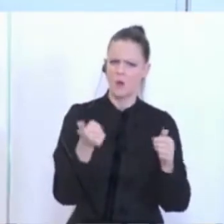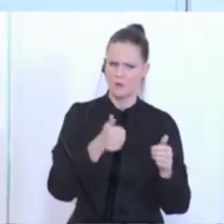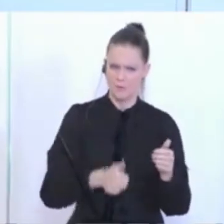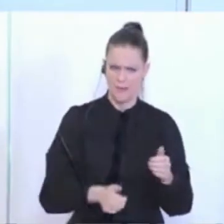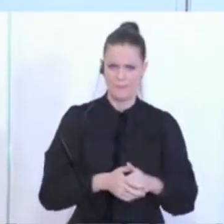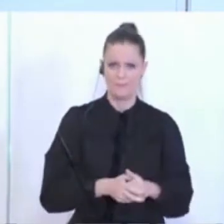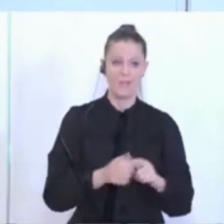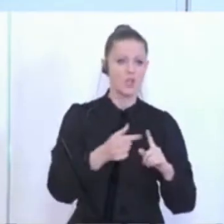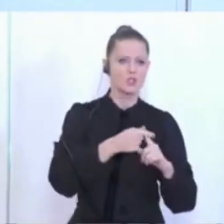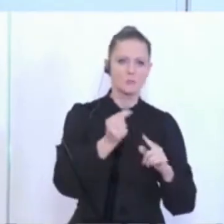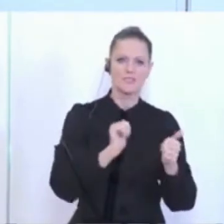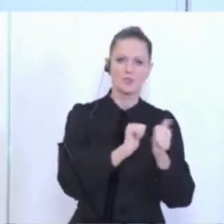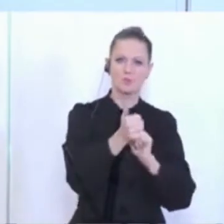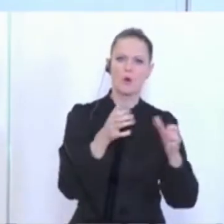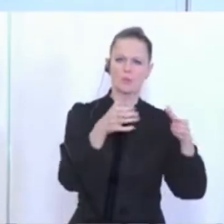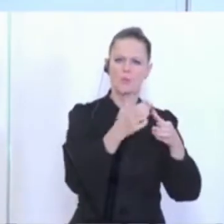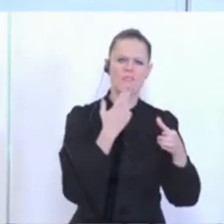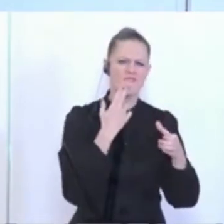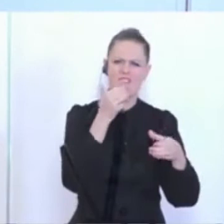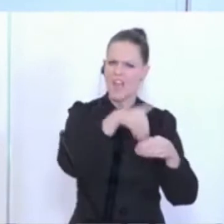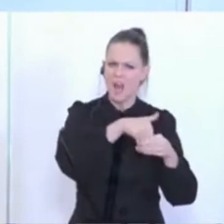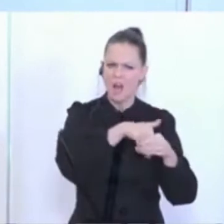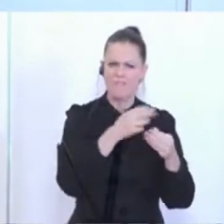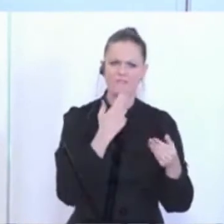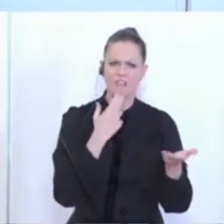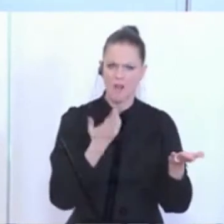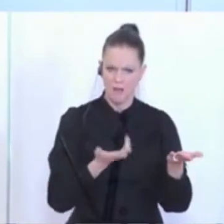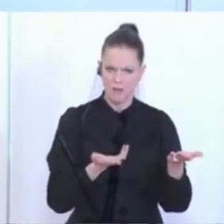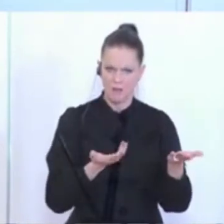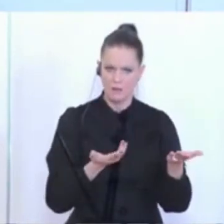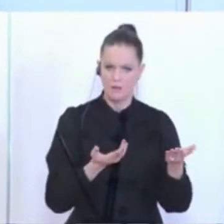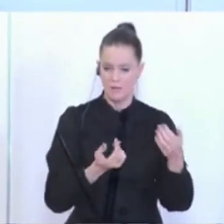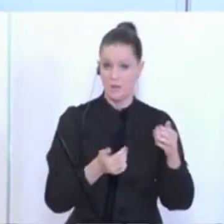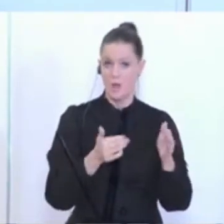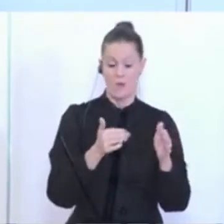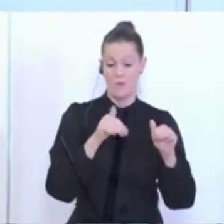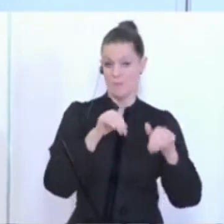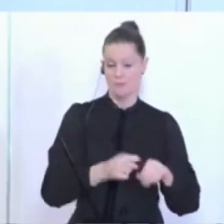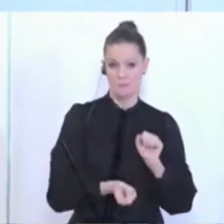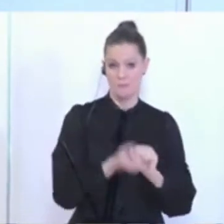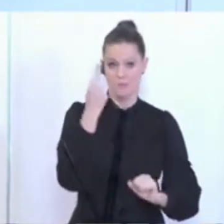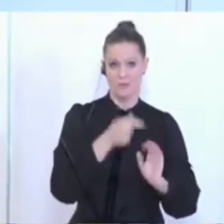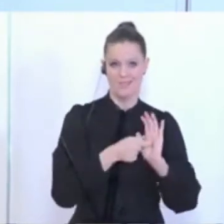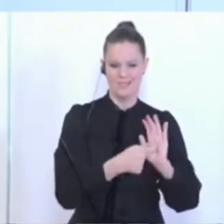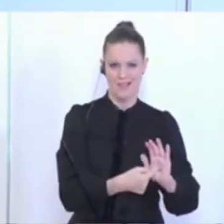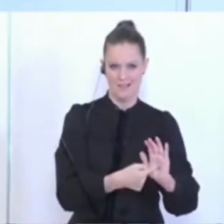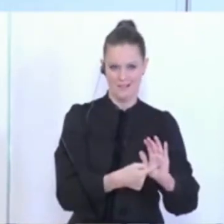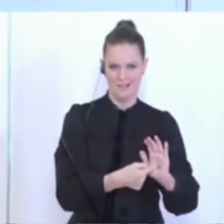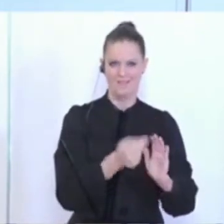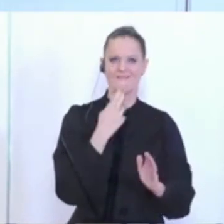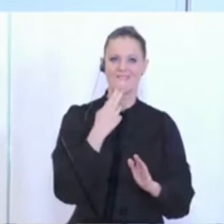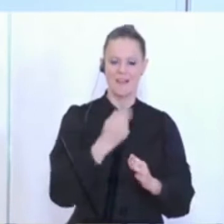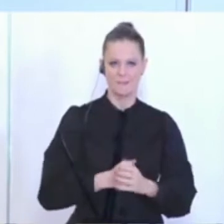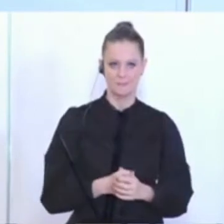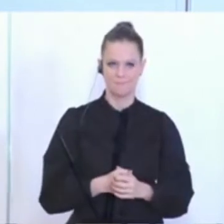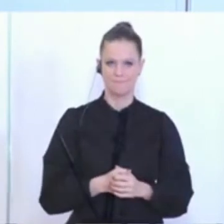Gruppe der Spitzensportlerinnen, die hier noch einmal besonders hervorgehoben sein sollen. Das ist jetzt der angekündigte Teil